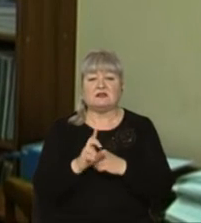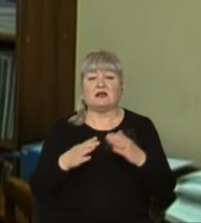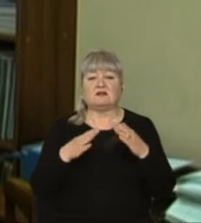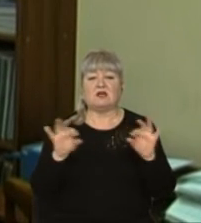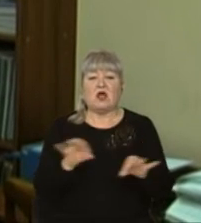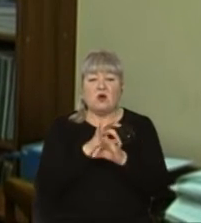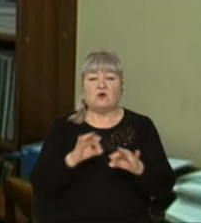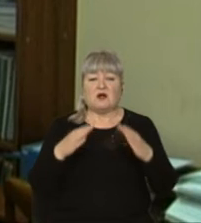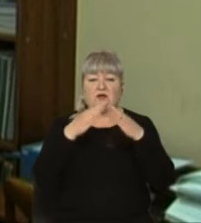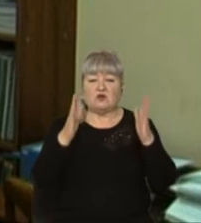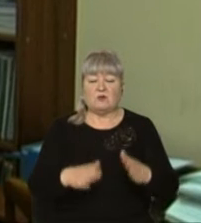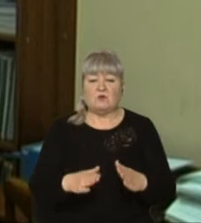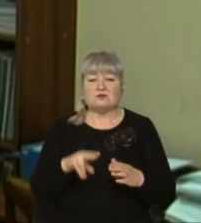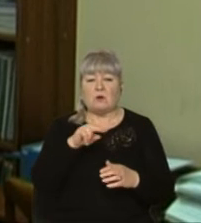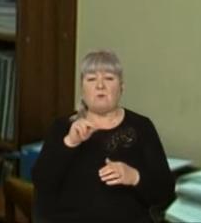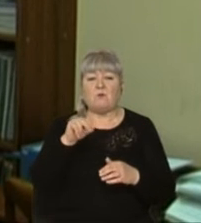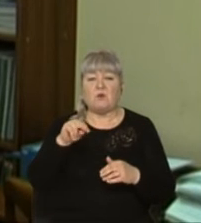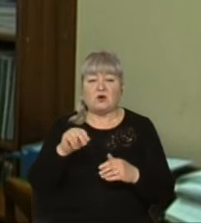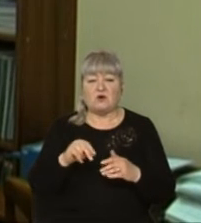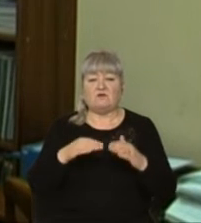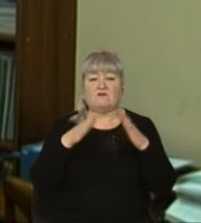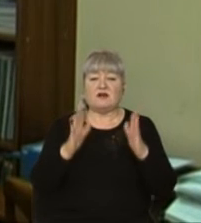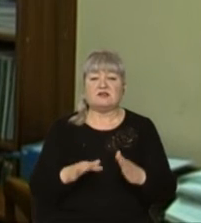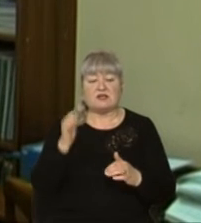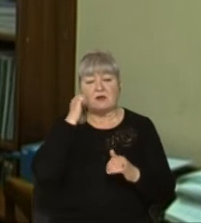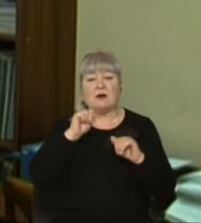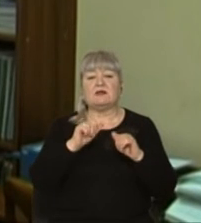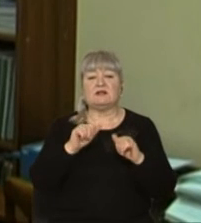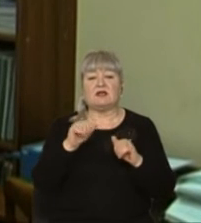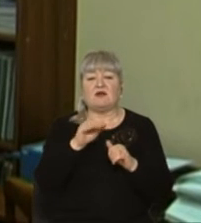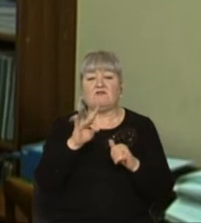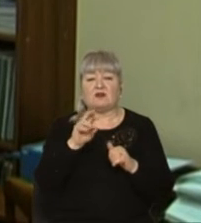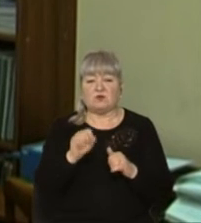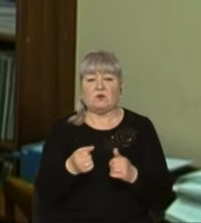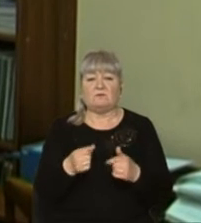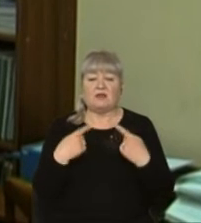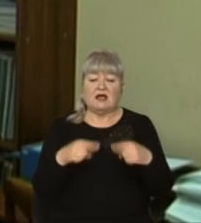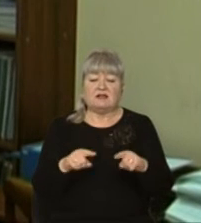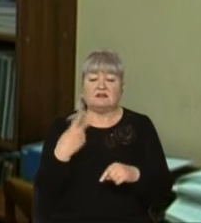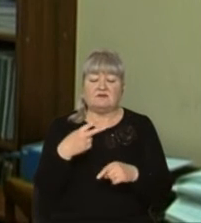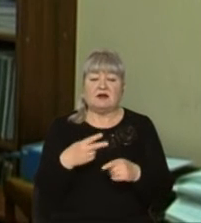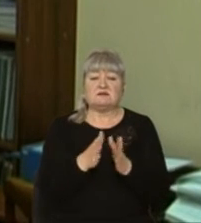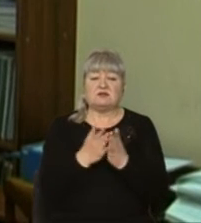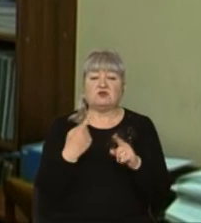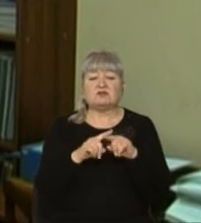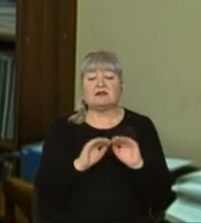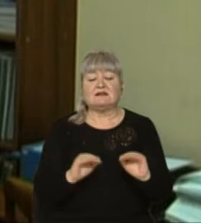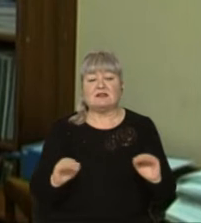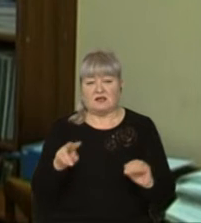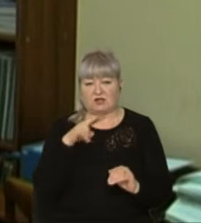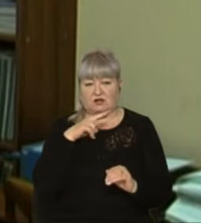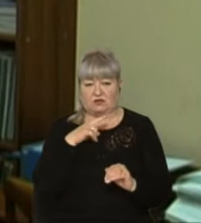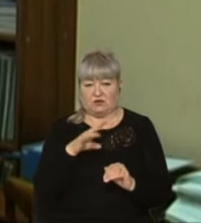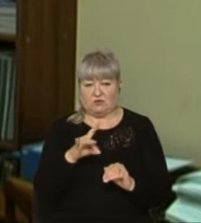камерної музики, порохова вежа і пам'ятник Іванові Франку. Решта книги, 20 книжок – це є дитяча література. Це